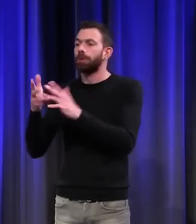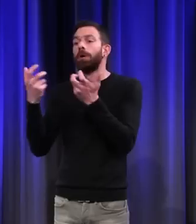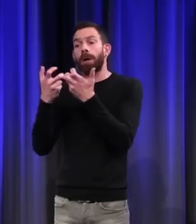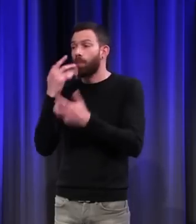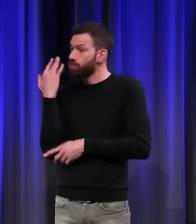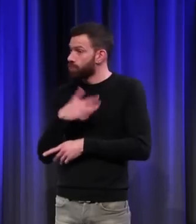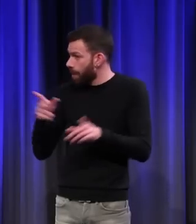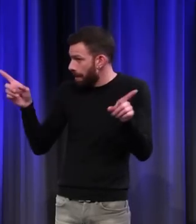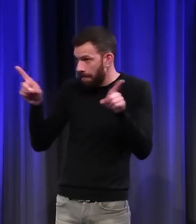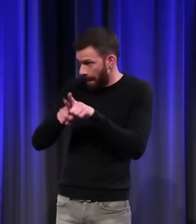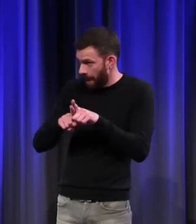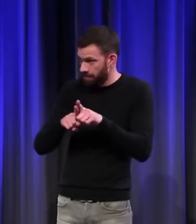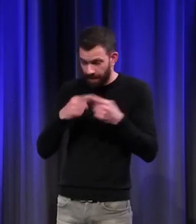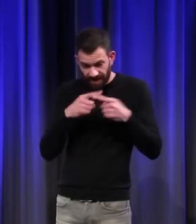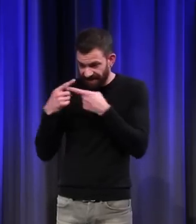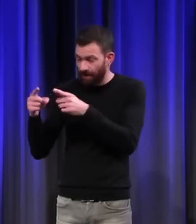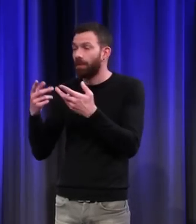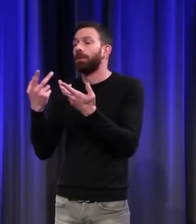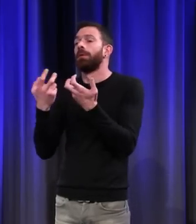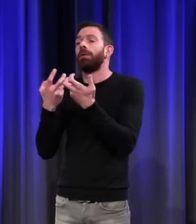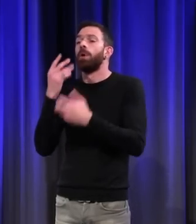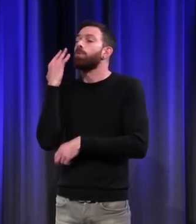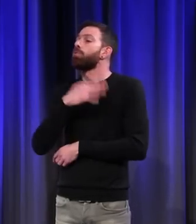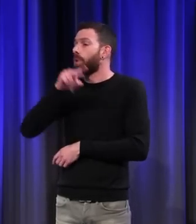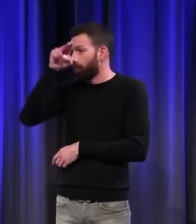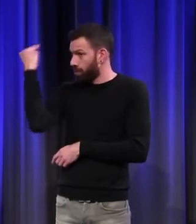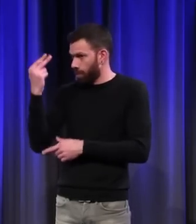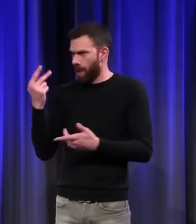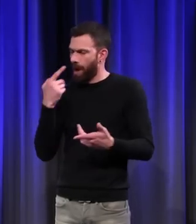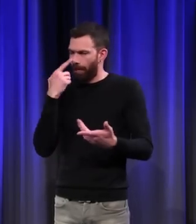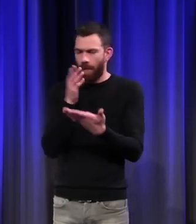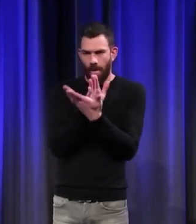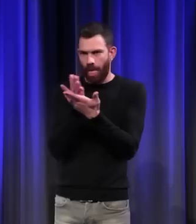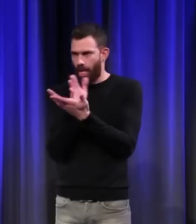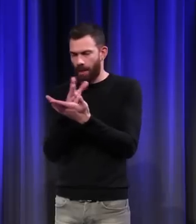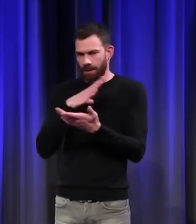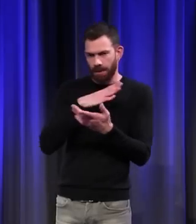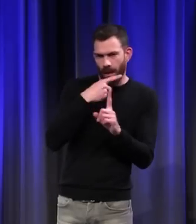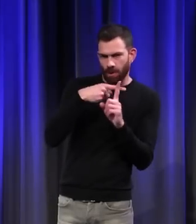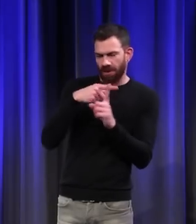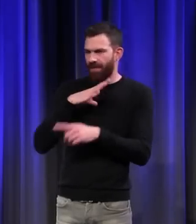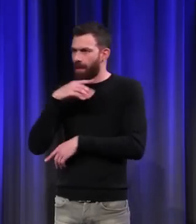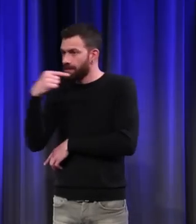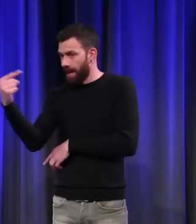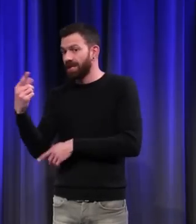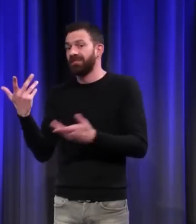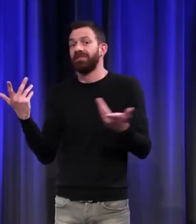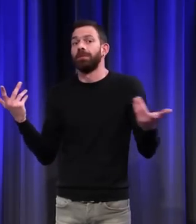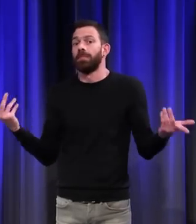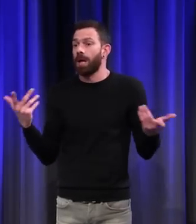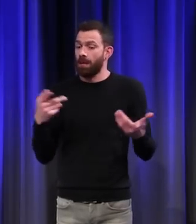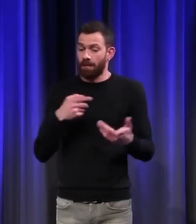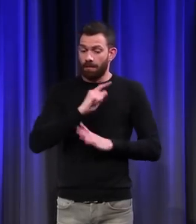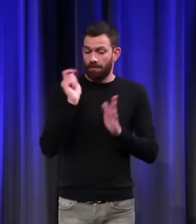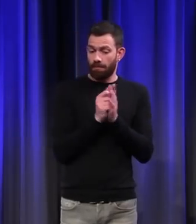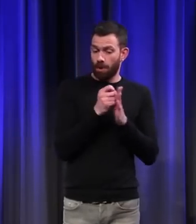couleur noire, qui, comme toutes les couleurs, est ambivalente, elle a ses bons et ses mauvais aspects. Pendant le